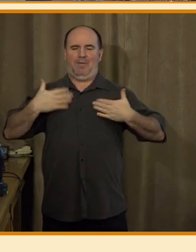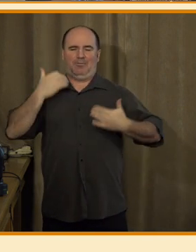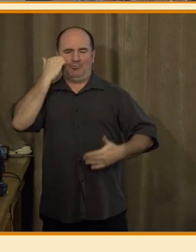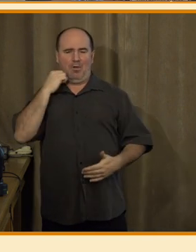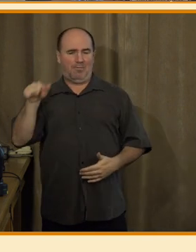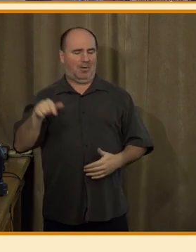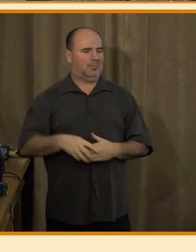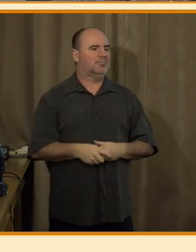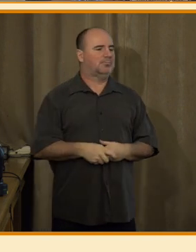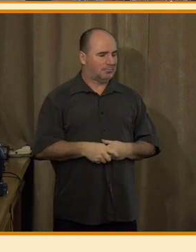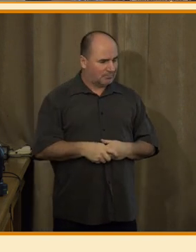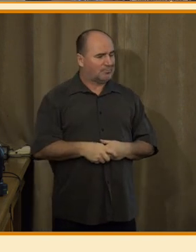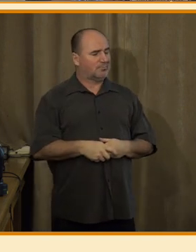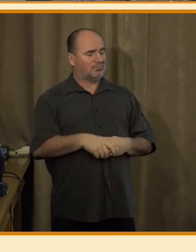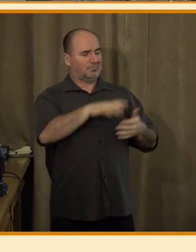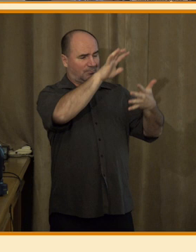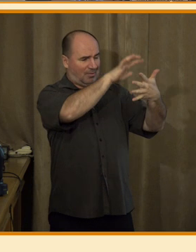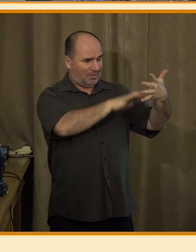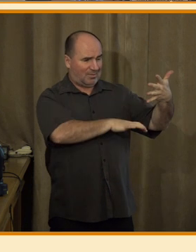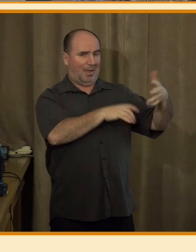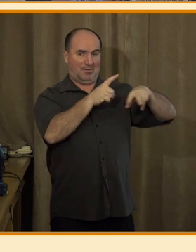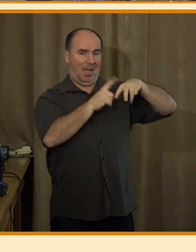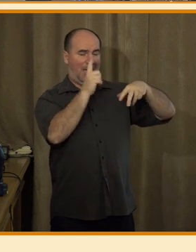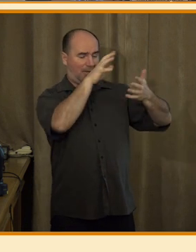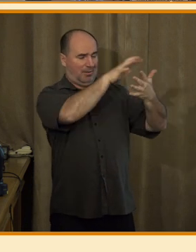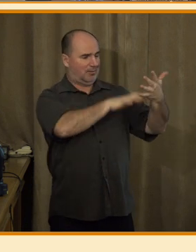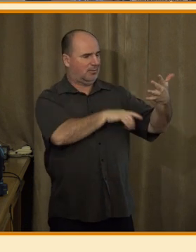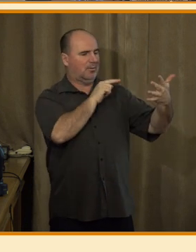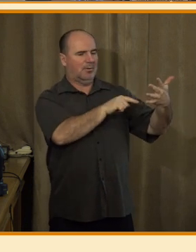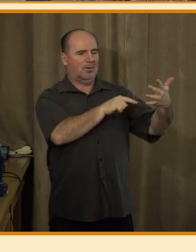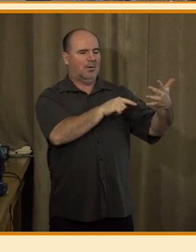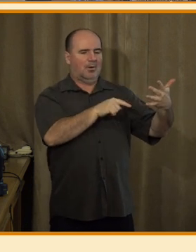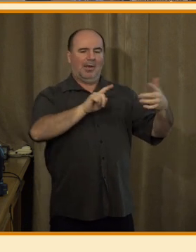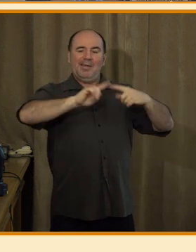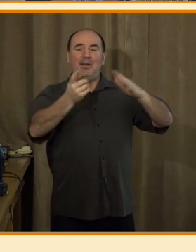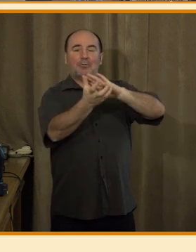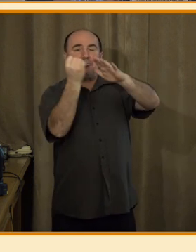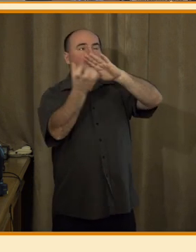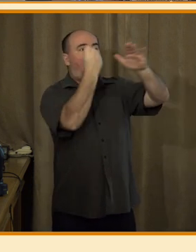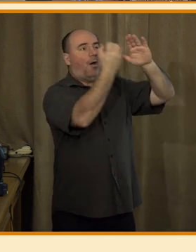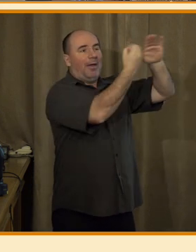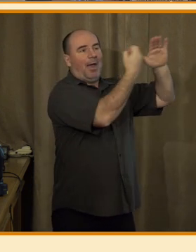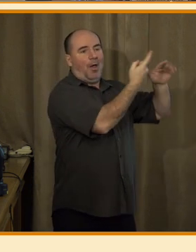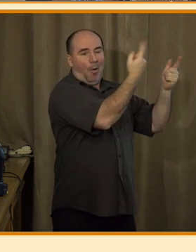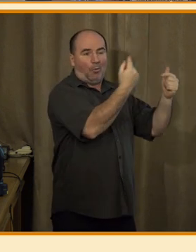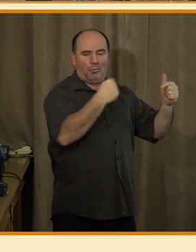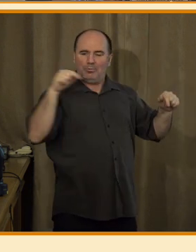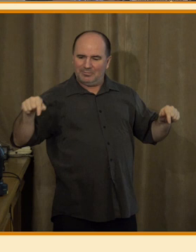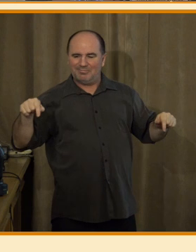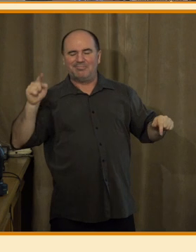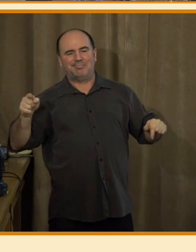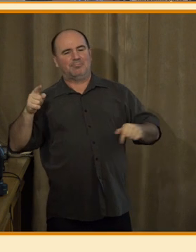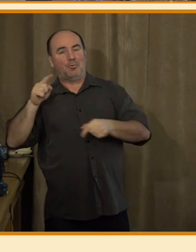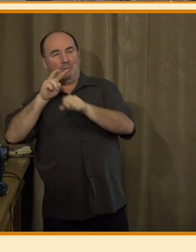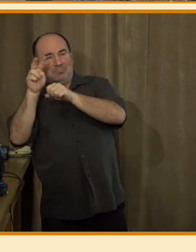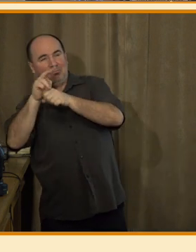informací. Vždy je potřeba ověřovat ta fakta z jiného zdroje. Na jedné straně doporučujeme tedy